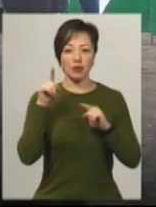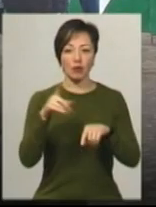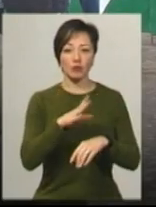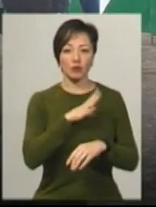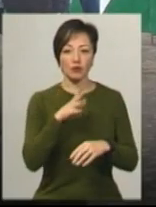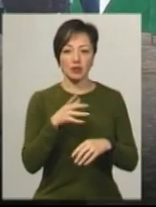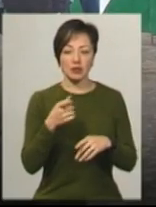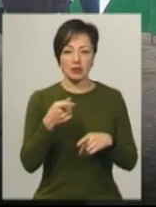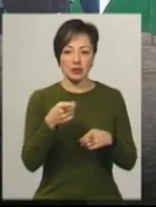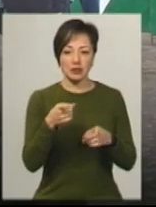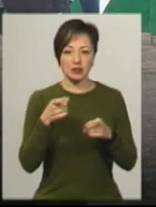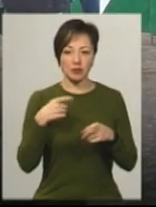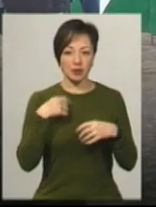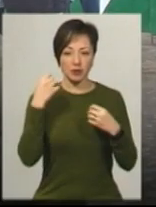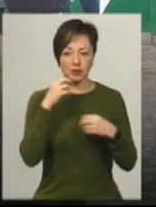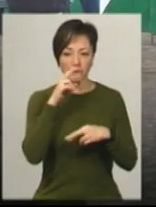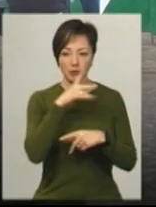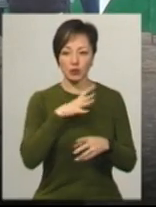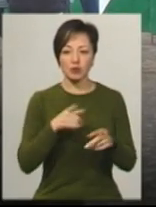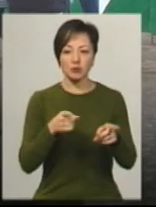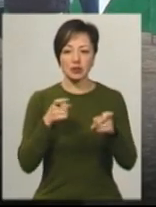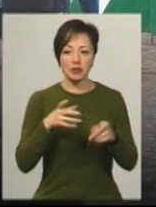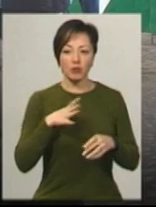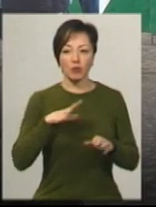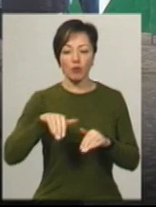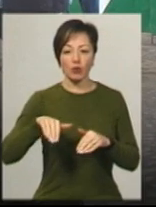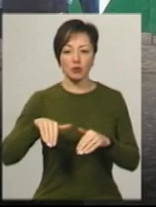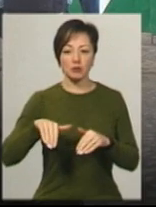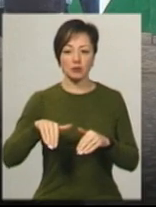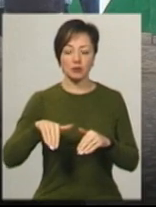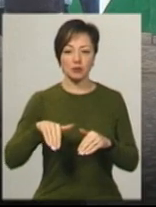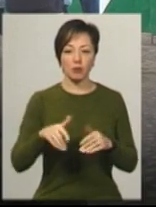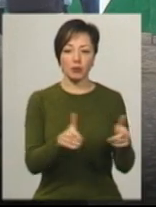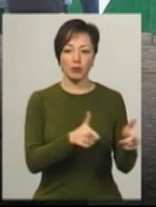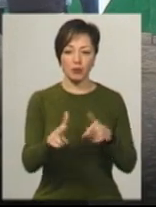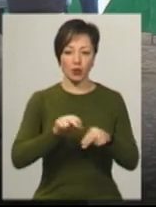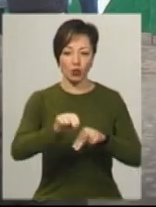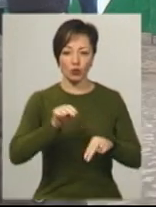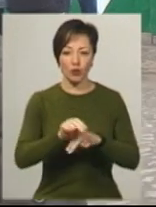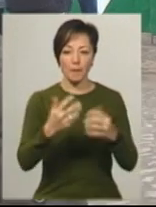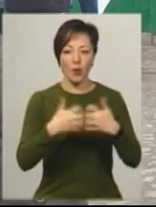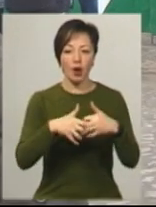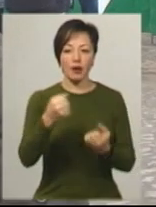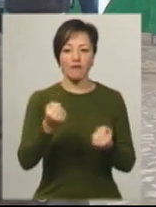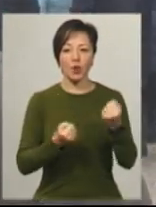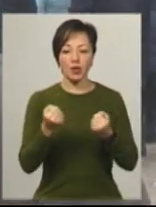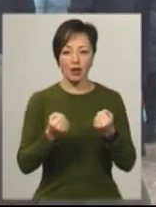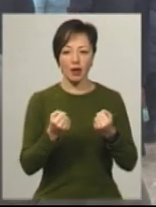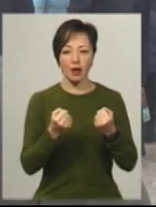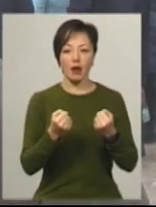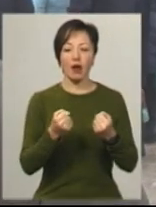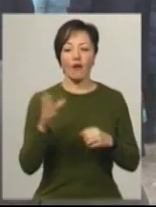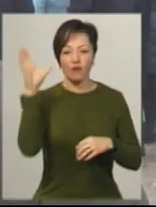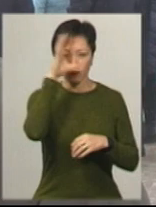стрільцем, якщо не помиляюсь, спочатку він був стрільцем, потім прийшов підготовку на механіка-водія Бердема.